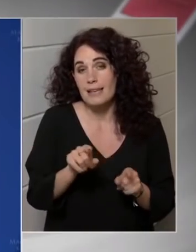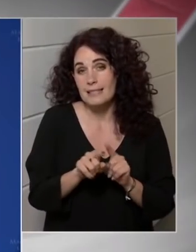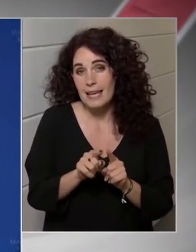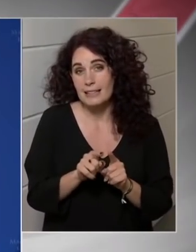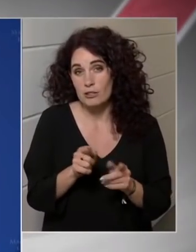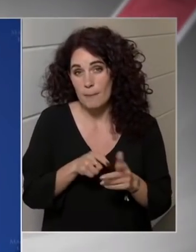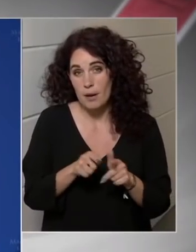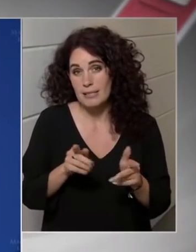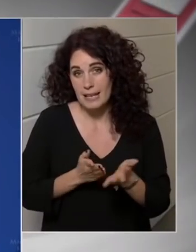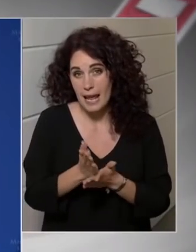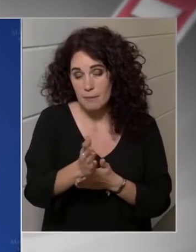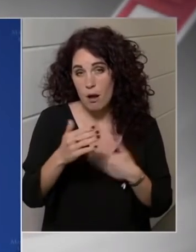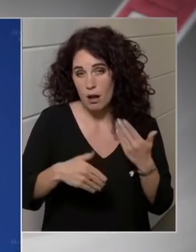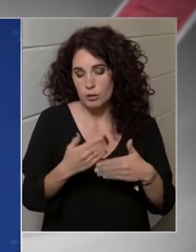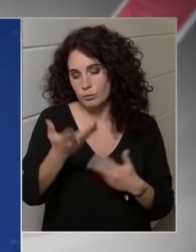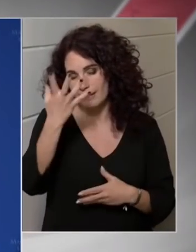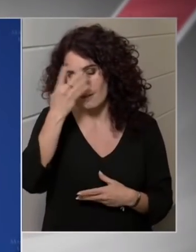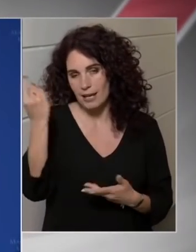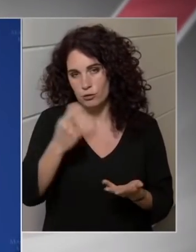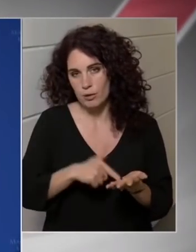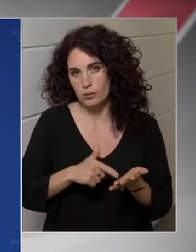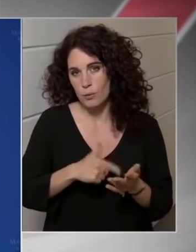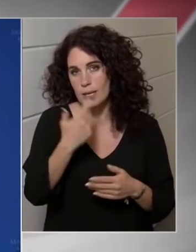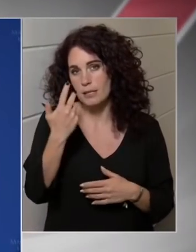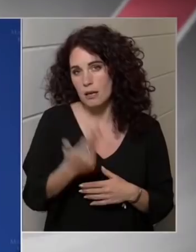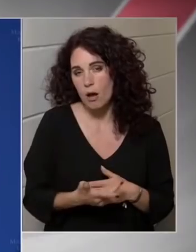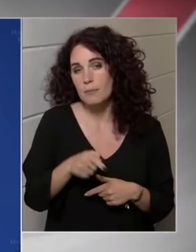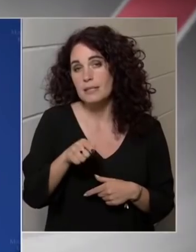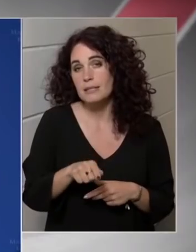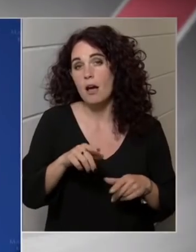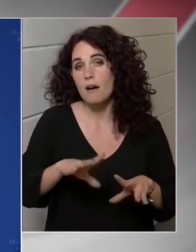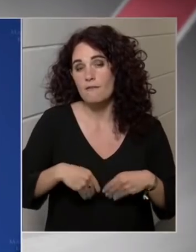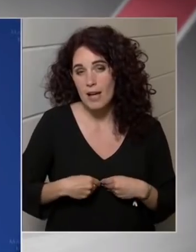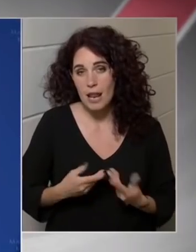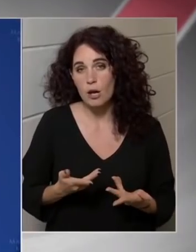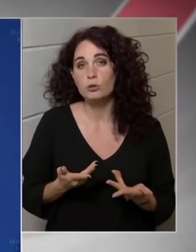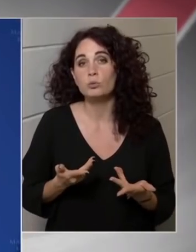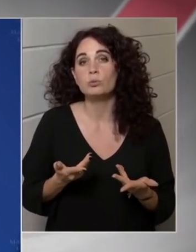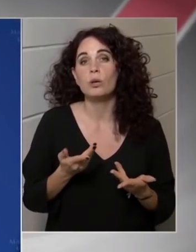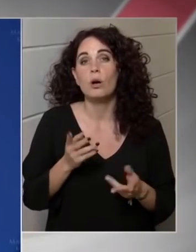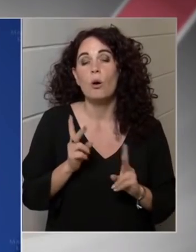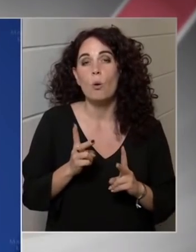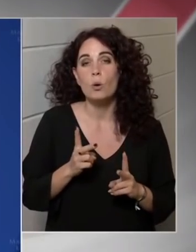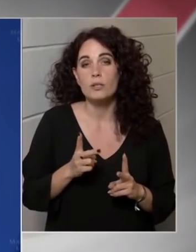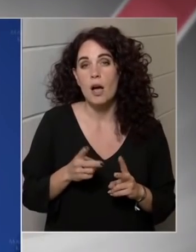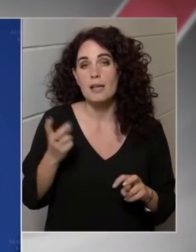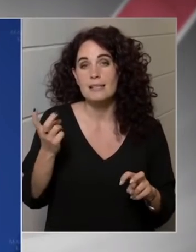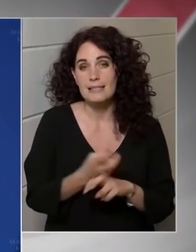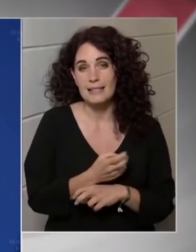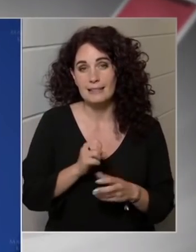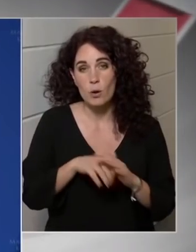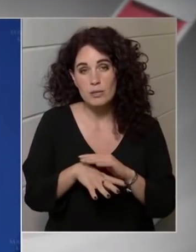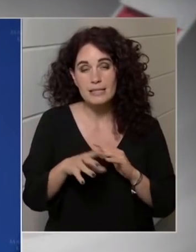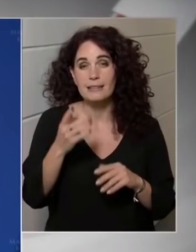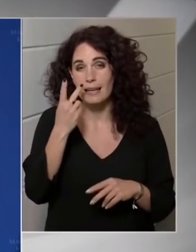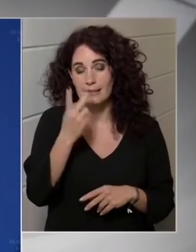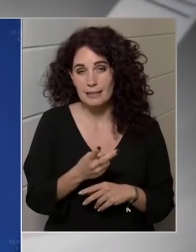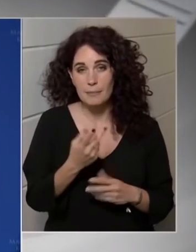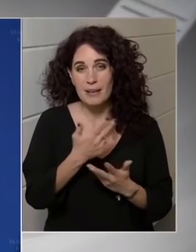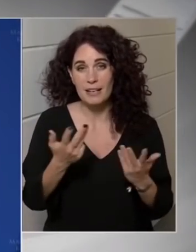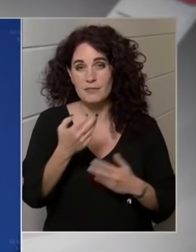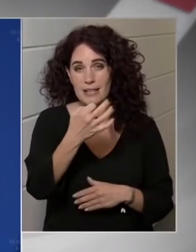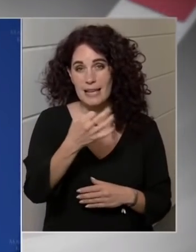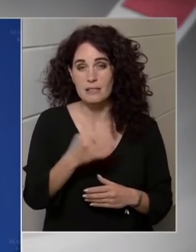felejtsük el, hogy 2030-ra azt vállaltuk, hogy a széndiokszid tekintetében 90%-ban